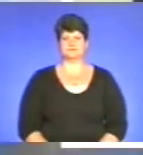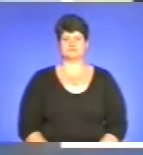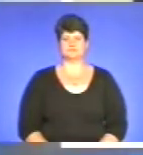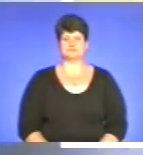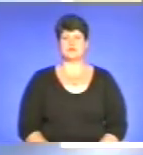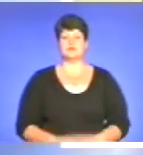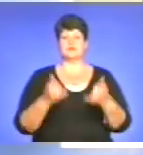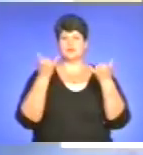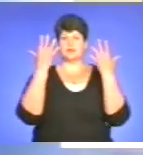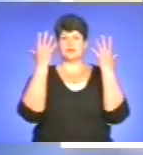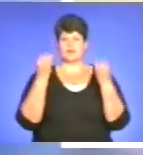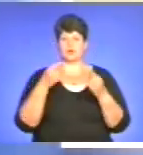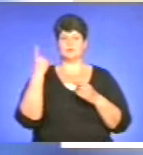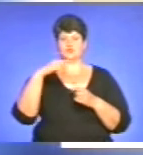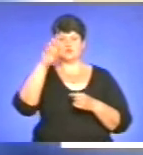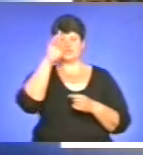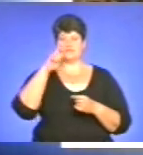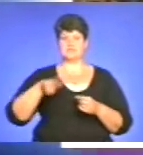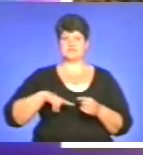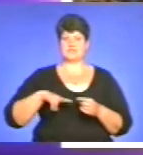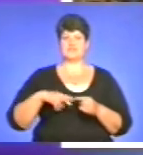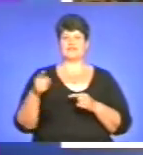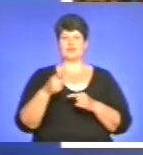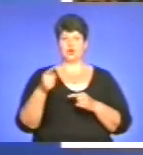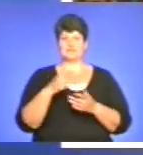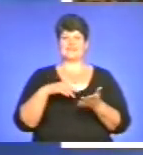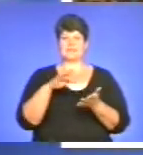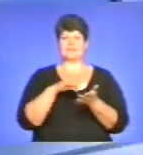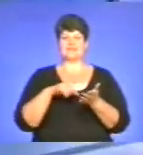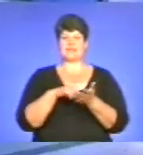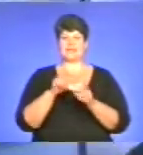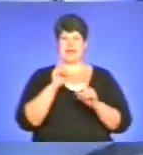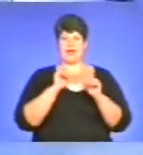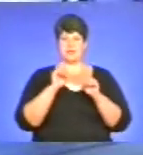Сьогодні день обласної державної адміністрації в Тернопільській міській раді.